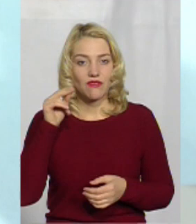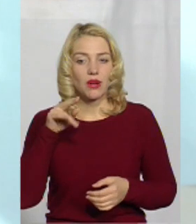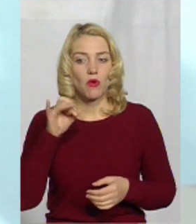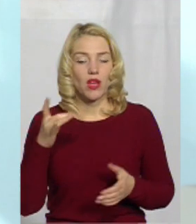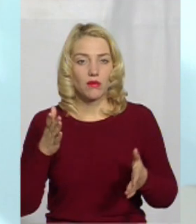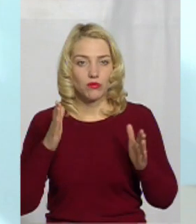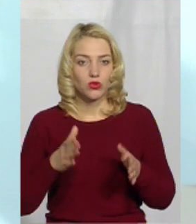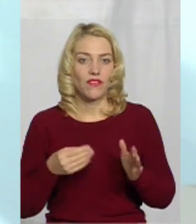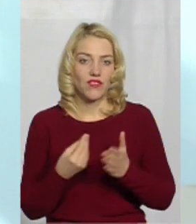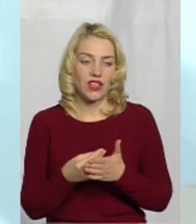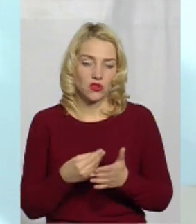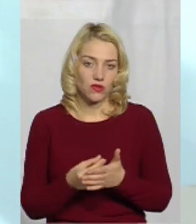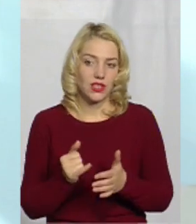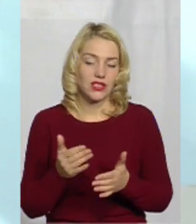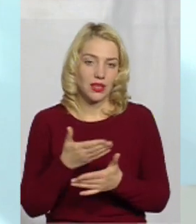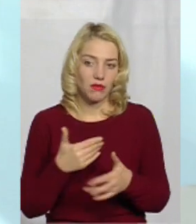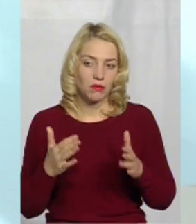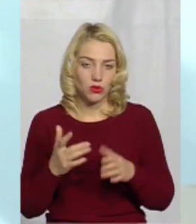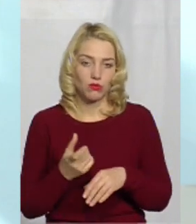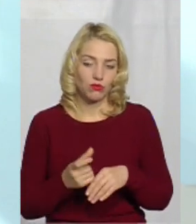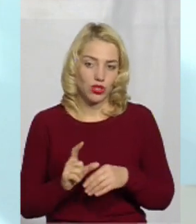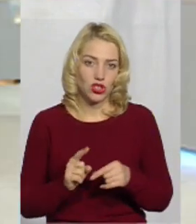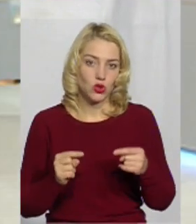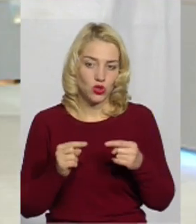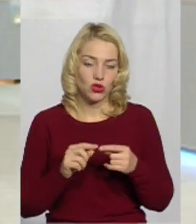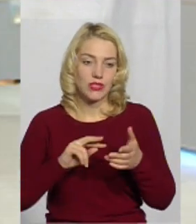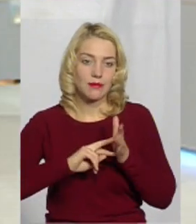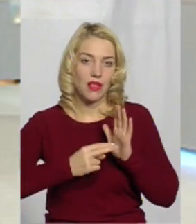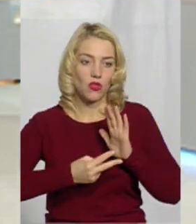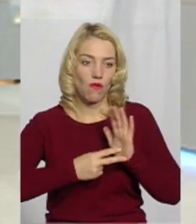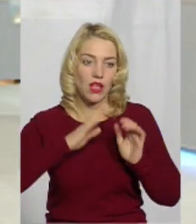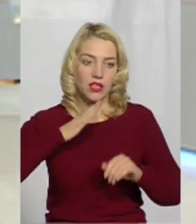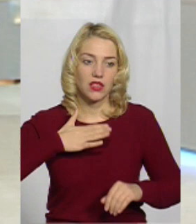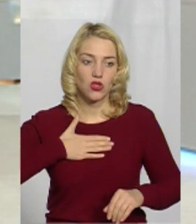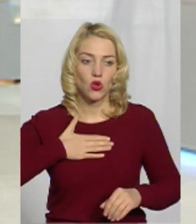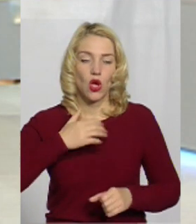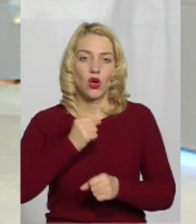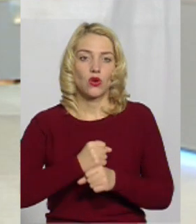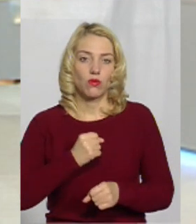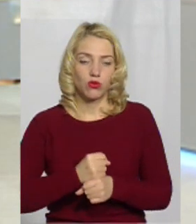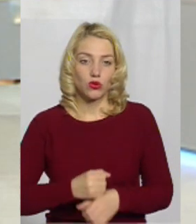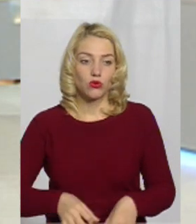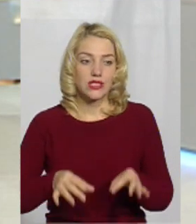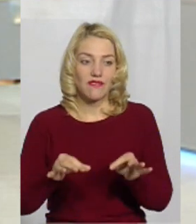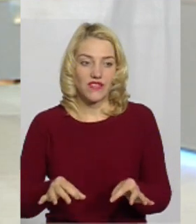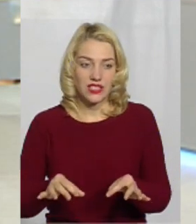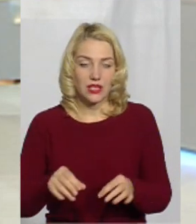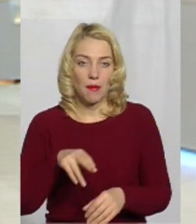фінансуватися, і тоді б ми вже могли більш точно спланувати нашу роботу. Звісно,